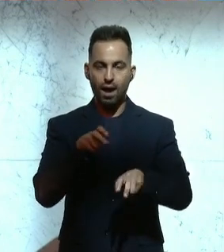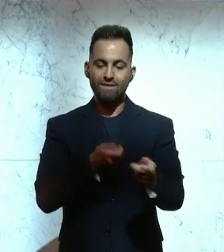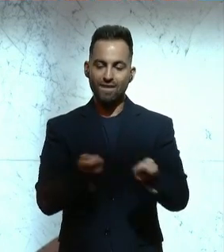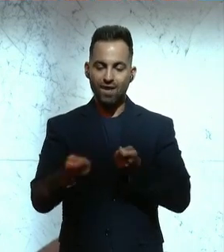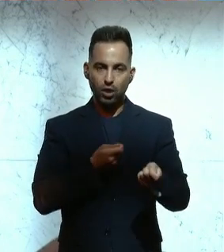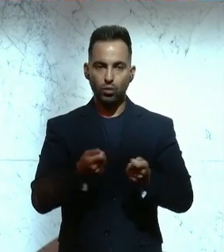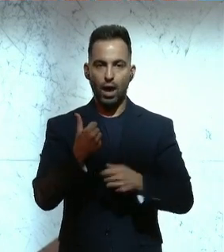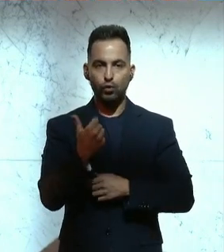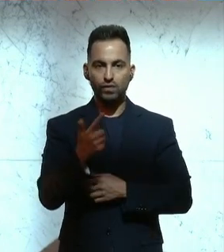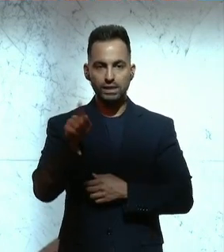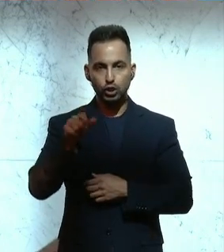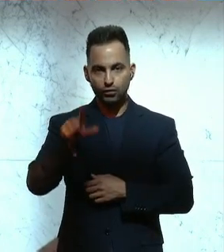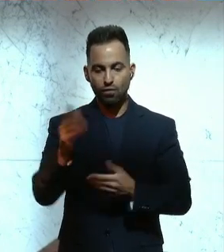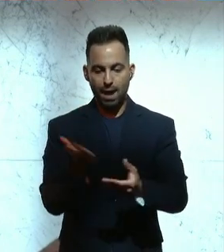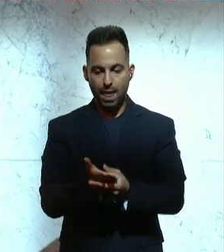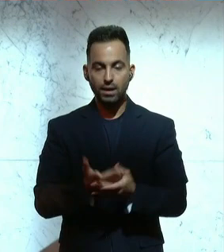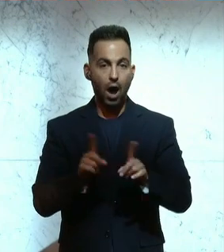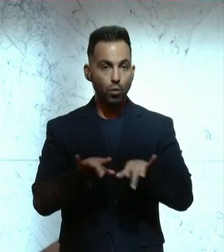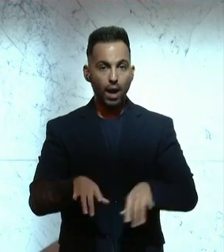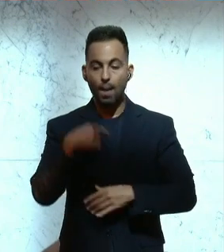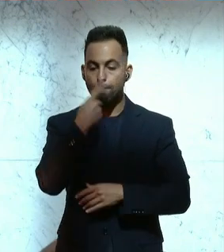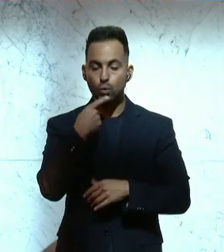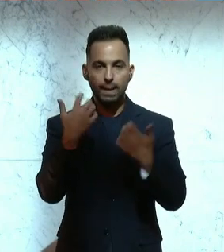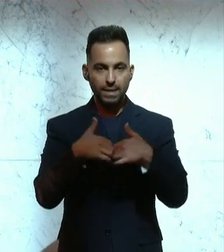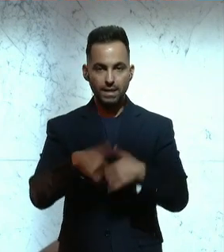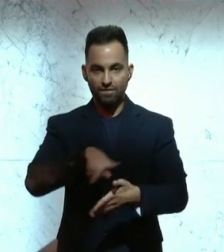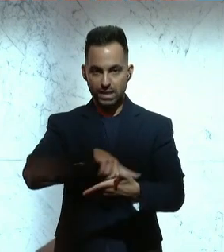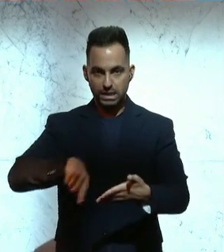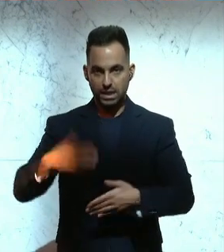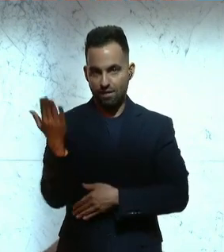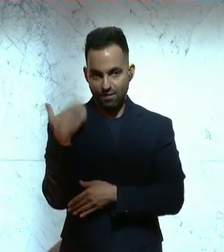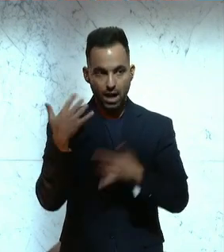21.12 der Beilagen. Es wurde auch hier auf die mündliche Berichterstattung verzichtet.